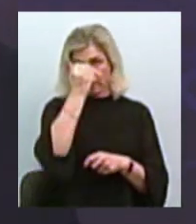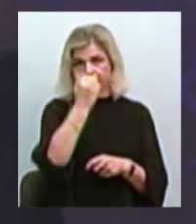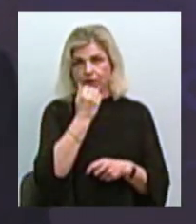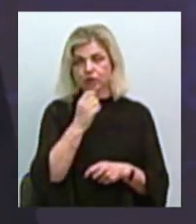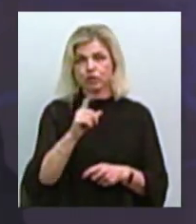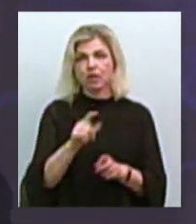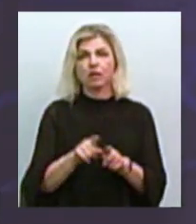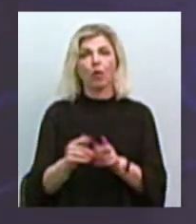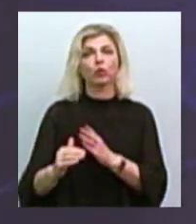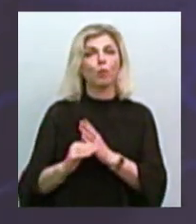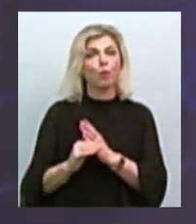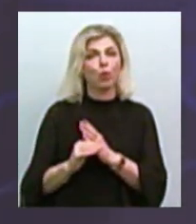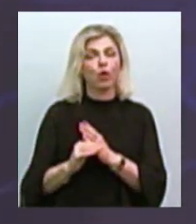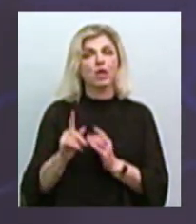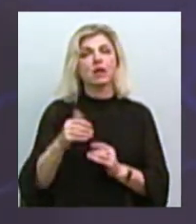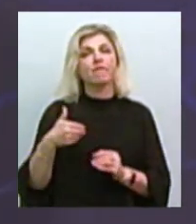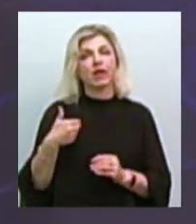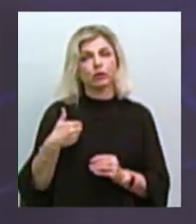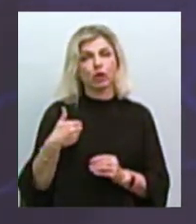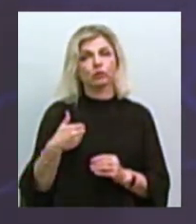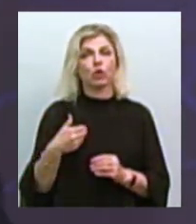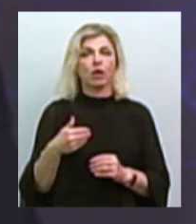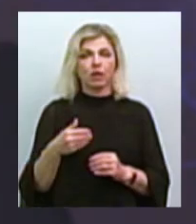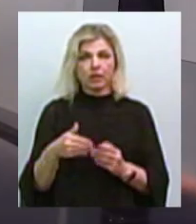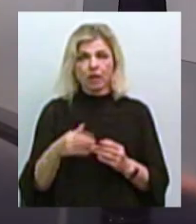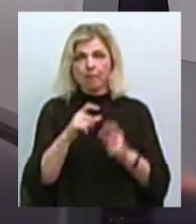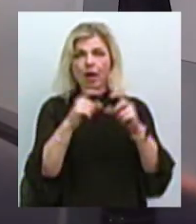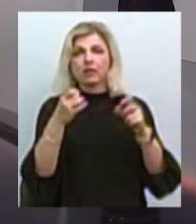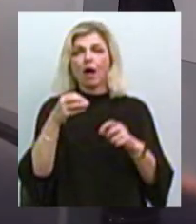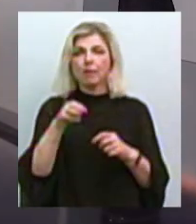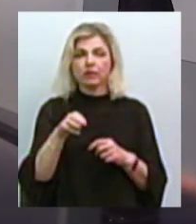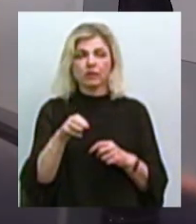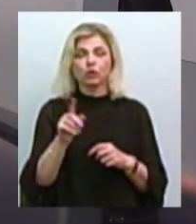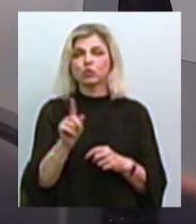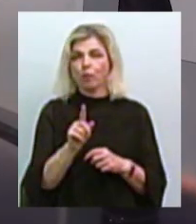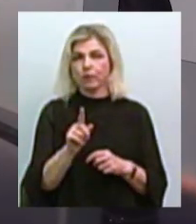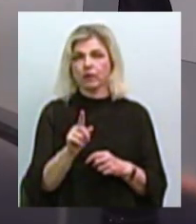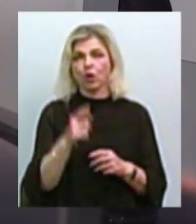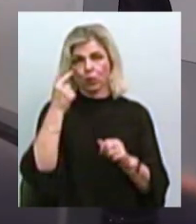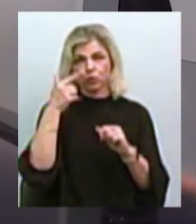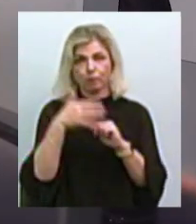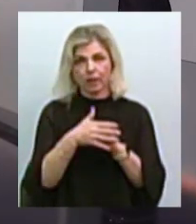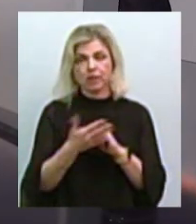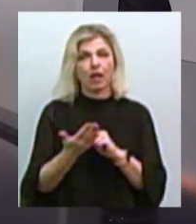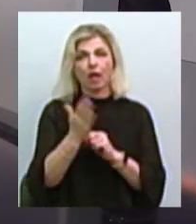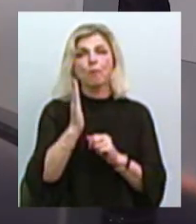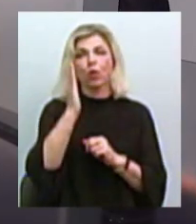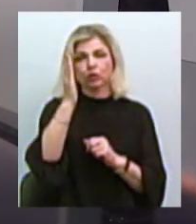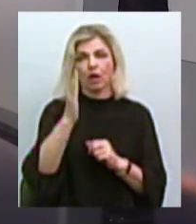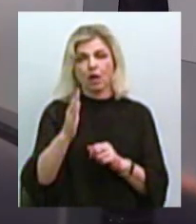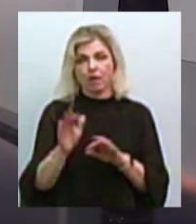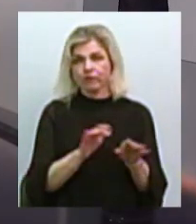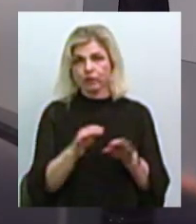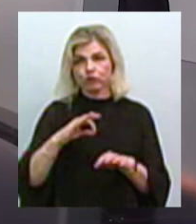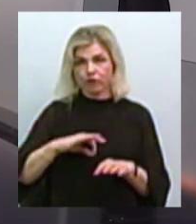таку допомогу, за ефективну методичну департаментам, для того, щоб розуміти, які подальші кроки вживати,